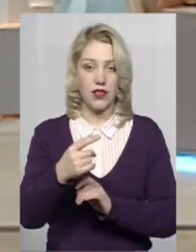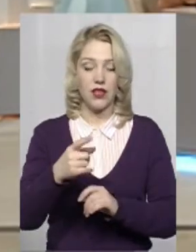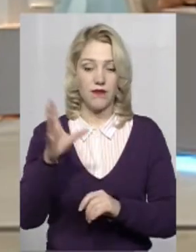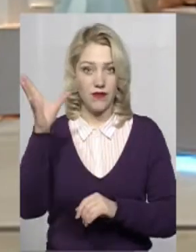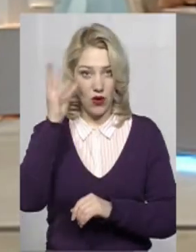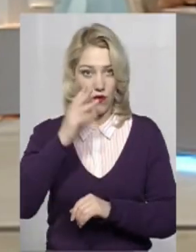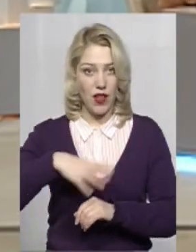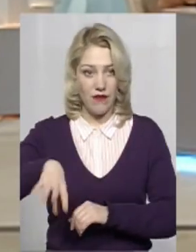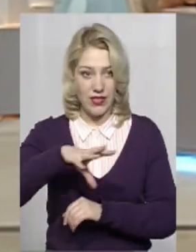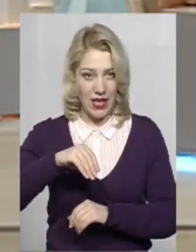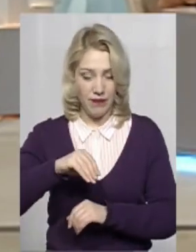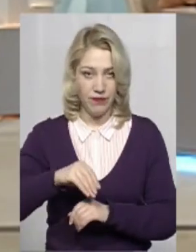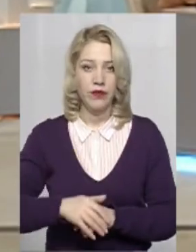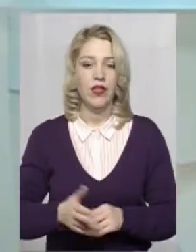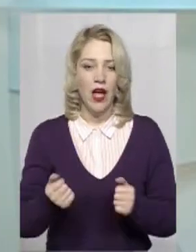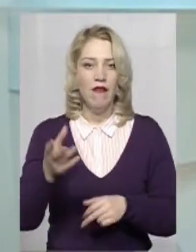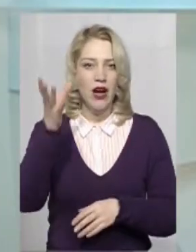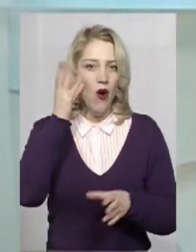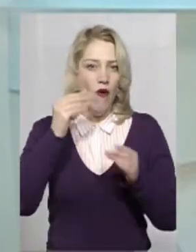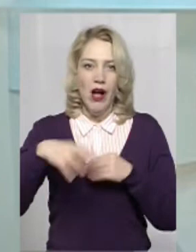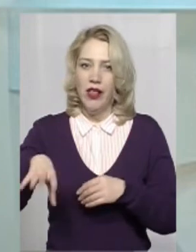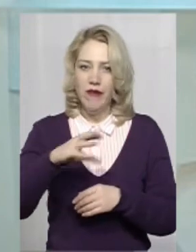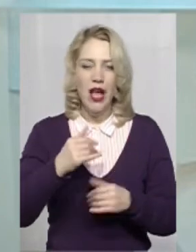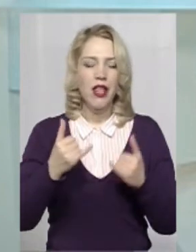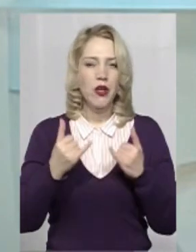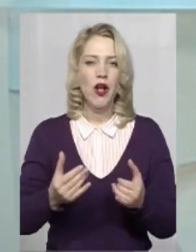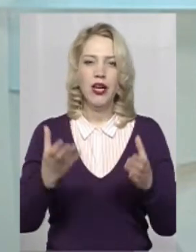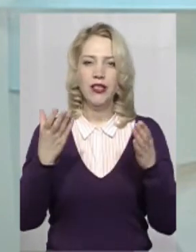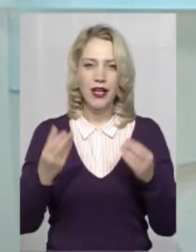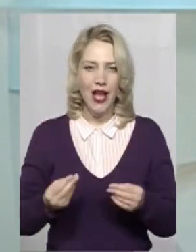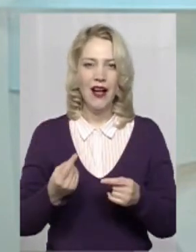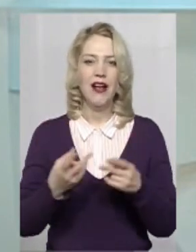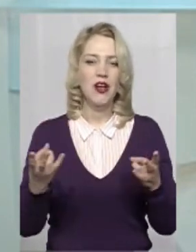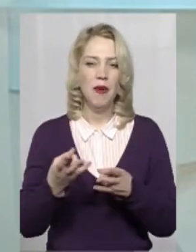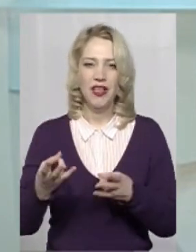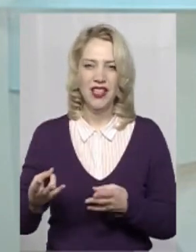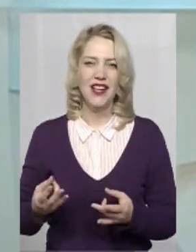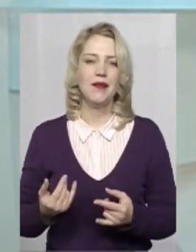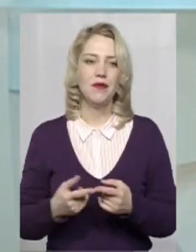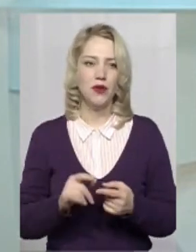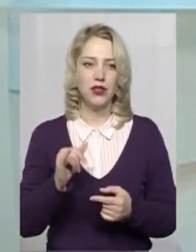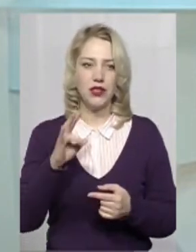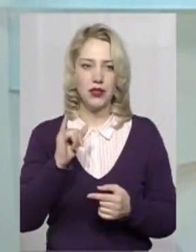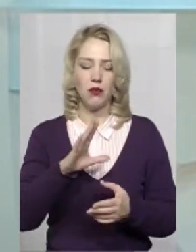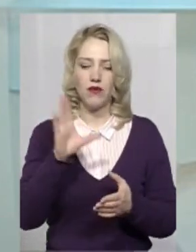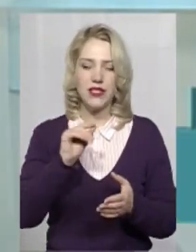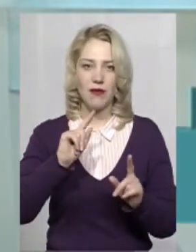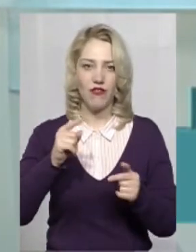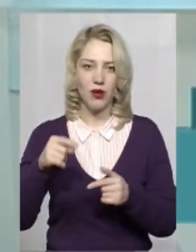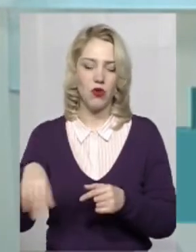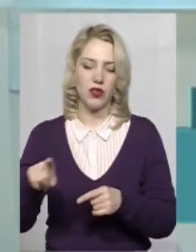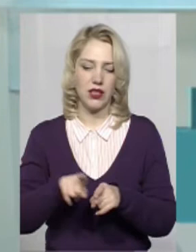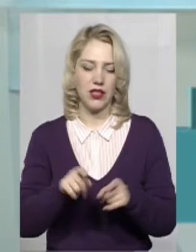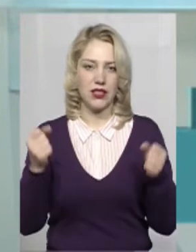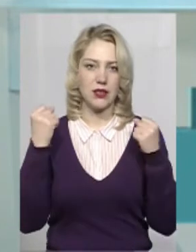все врахували? Так, врахували все те, що на сьогоднішній потрібно по ДБН-нормам, по всім вимогам до